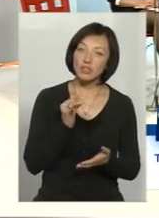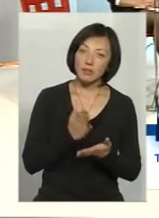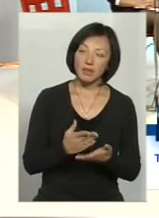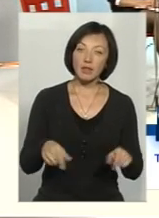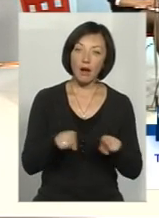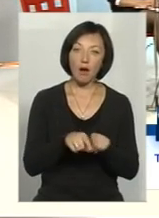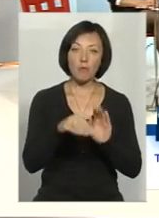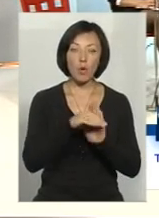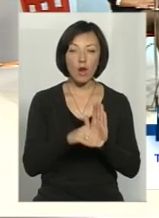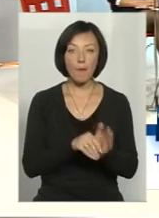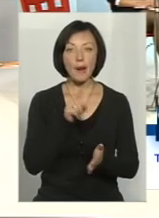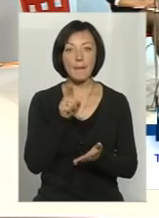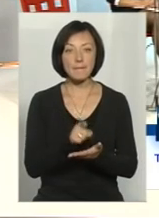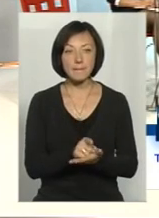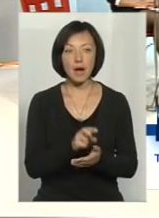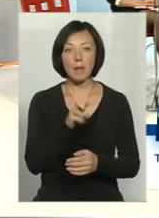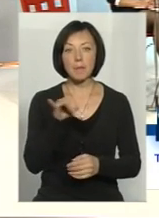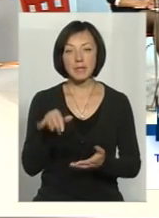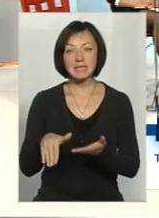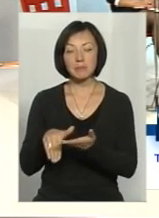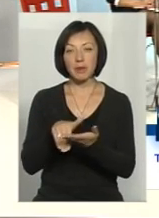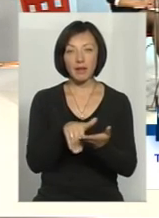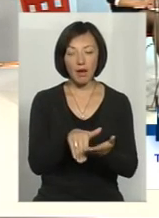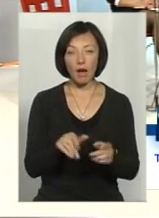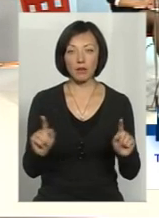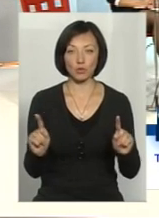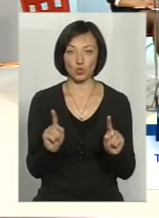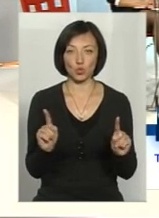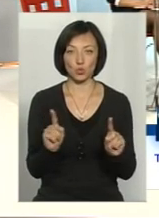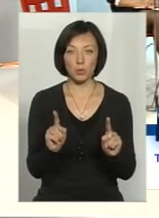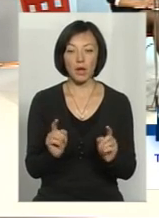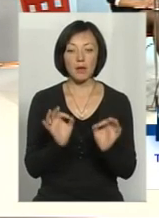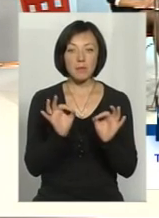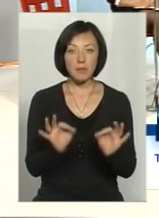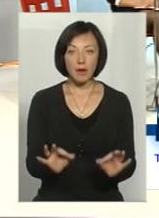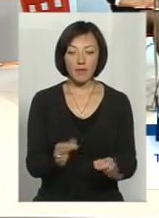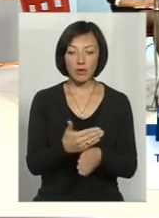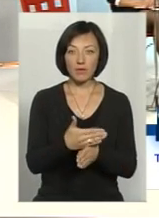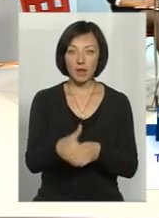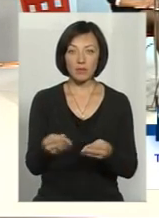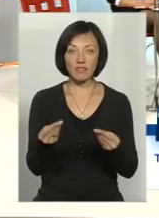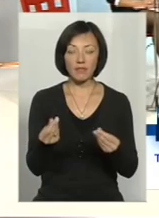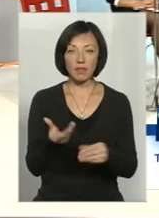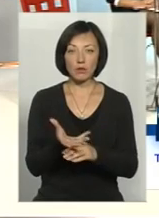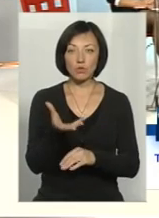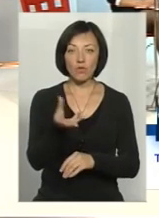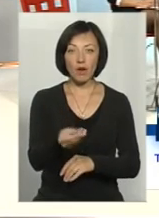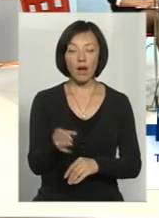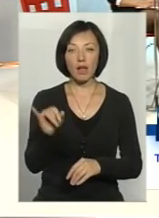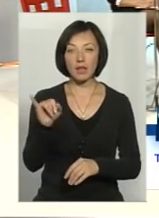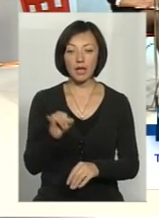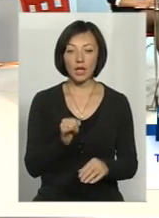програма, яка мала би сприяти тому, щоб належним чином виділялося фінансування і